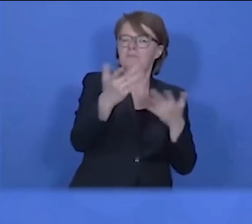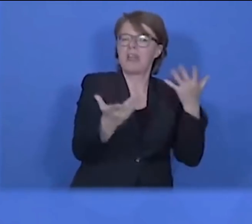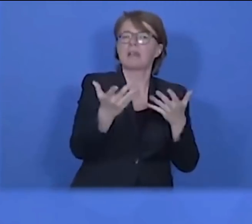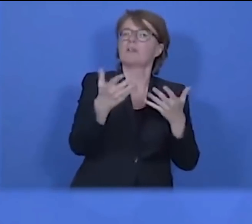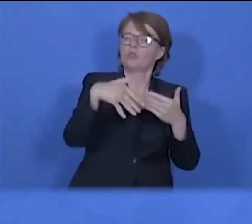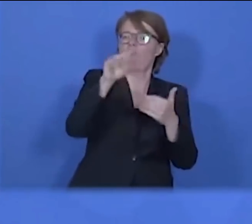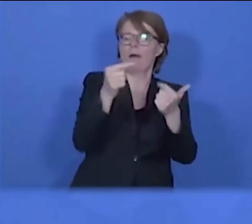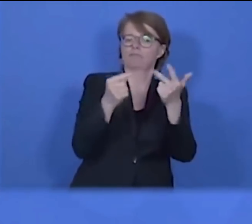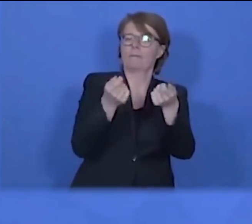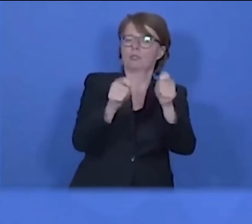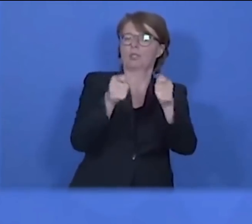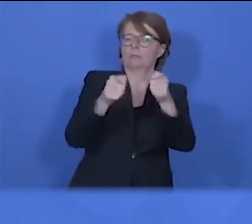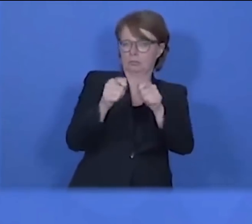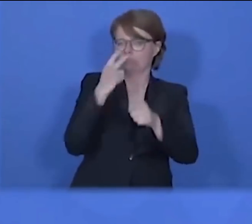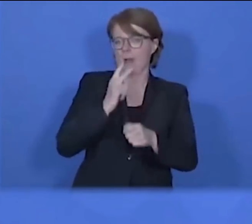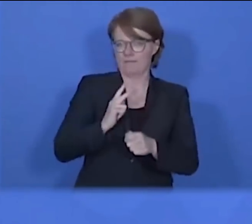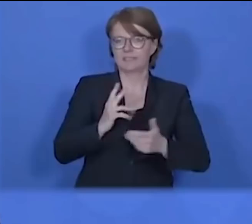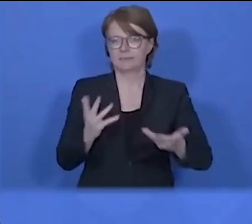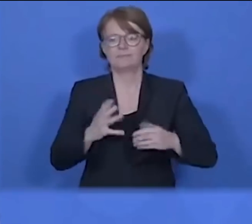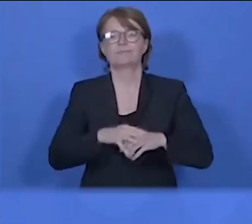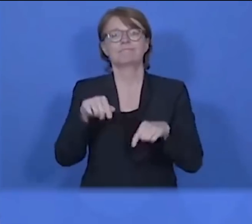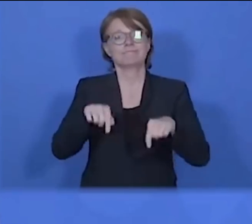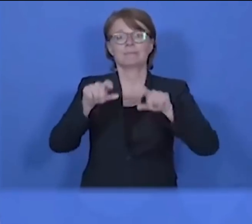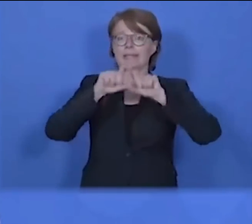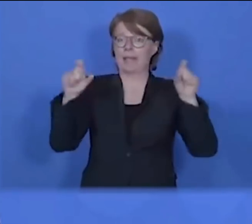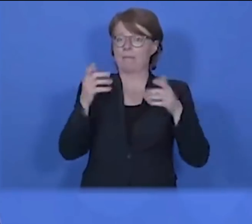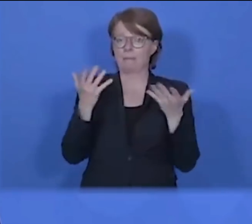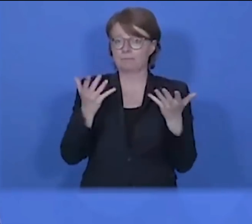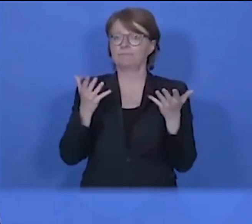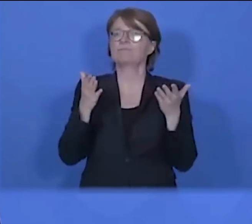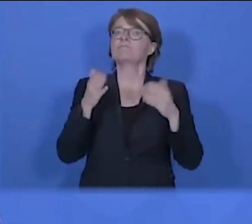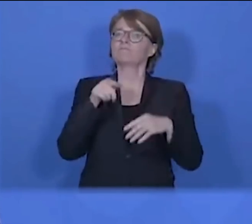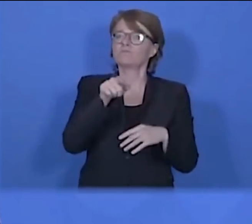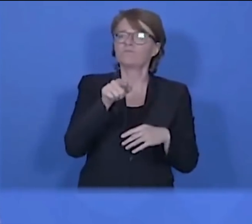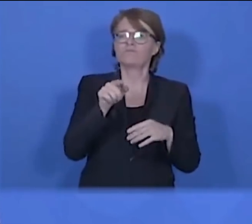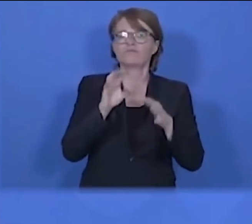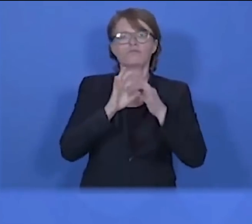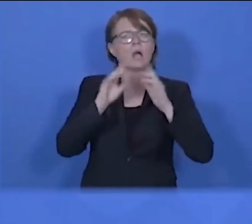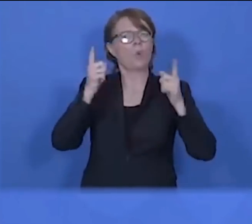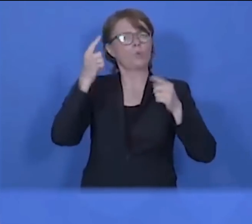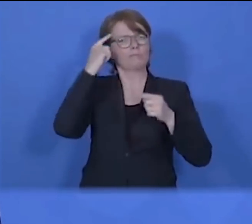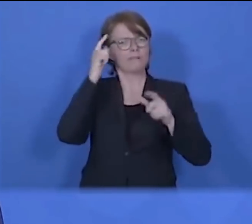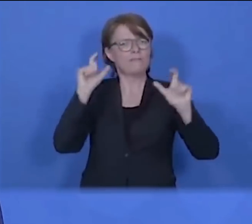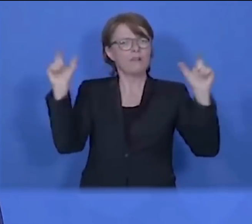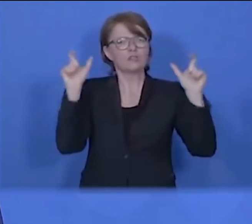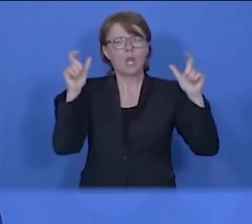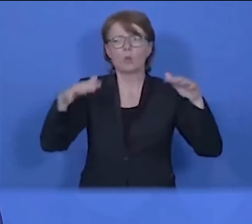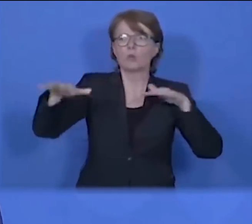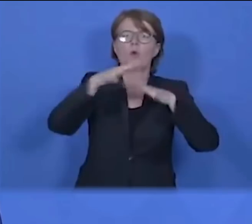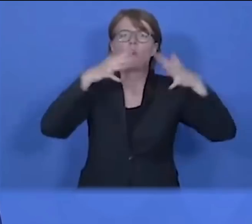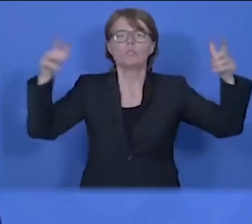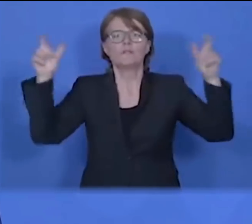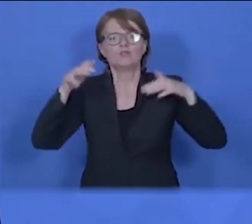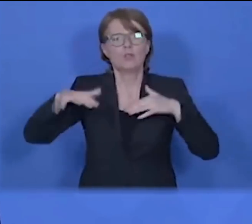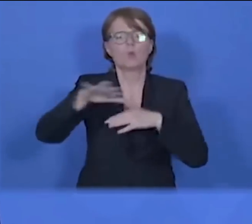Paket verabschieden. Heute stand im Zentrum noch einmal das Bekenntnis, dass wir Großveranstaltungen bis zum